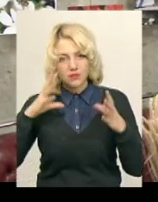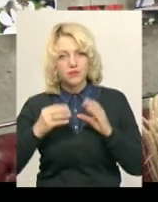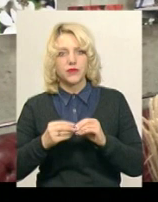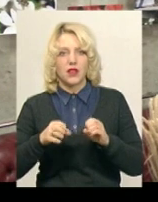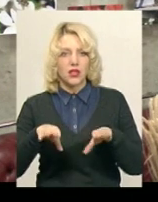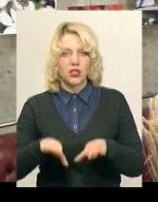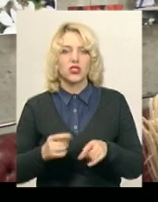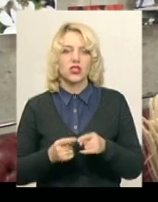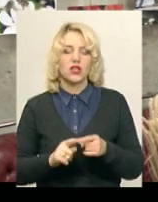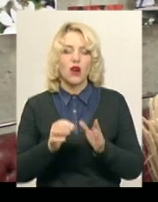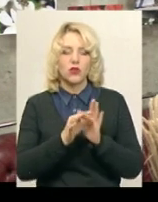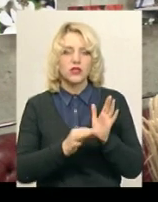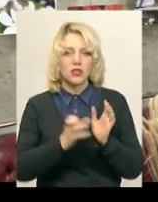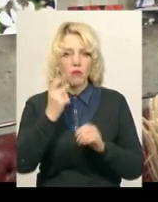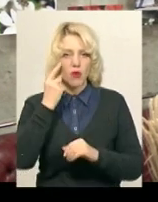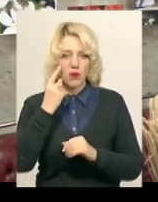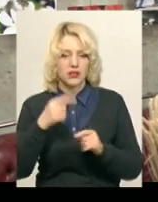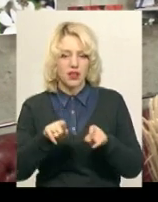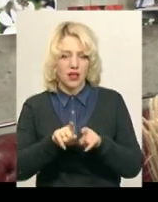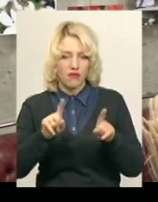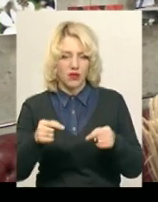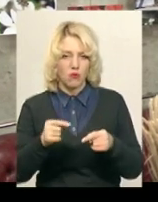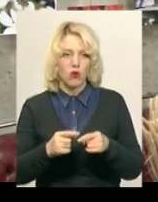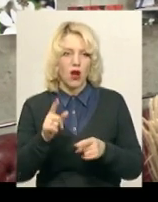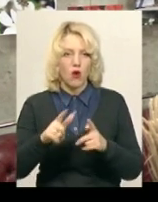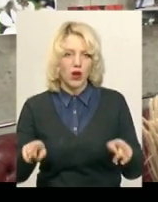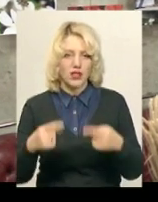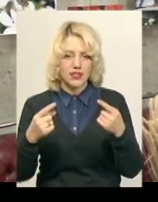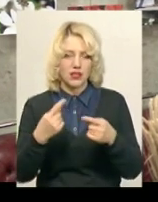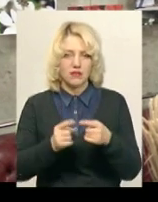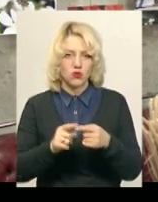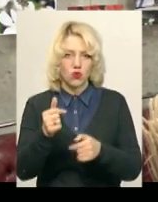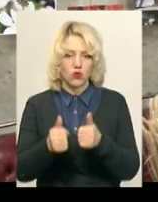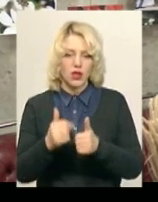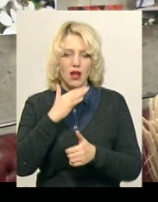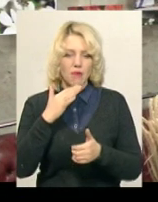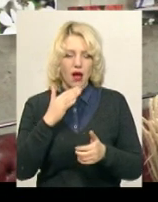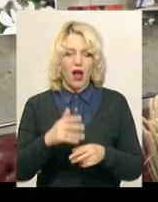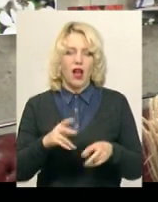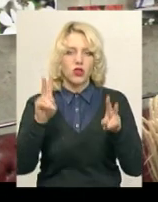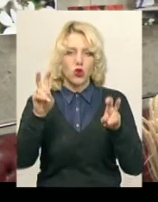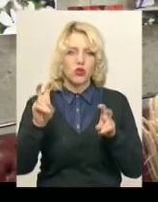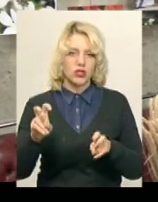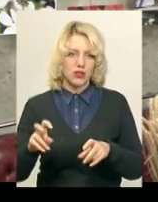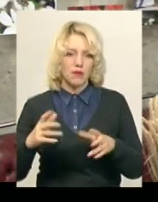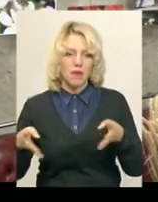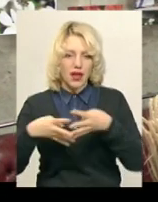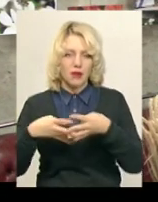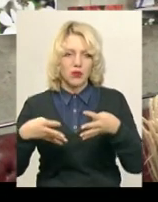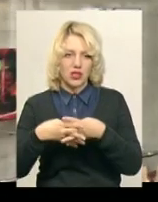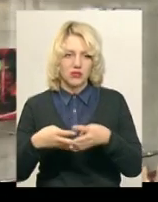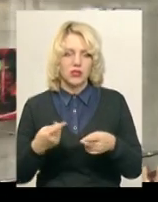роботи, оцінюємо в балах, бо така вимога організаторів конкурсу. Багато жанрів переплітаються у тих десяти номінаціях, які ми